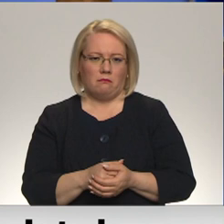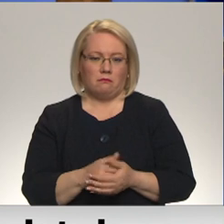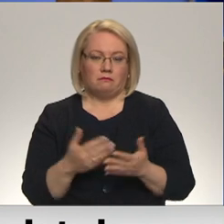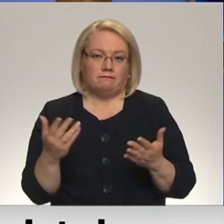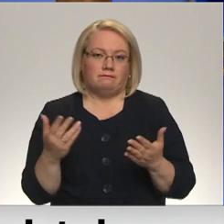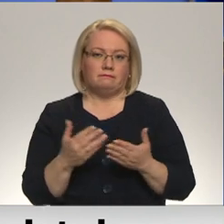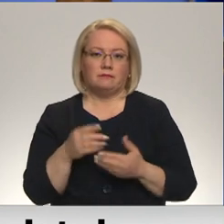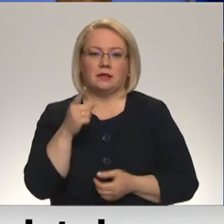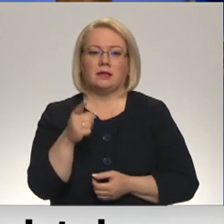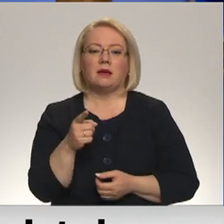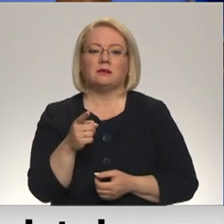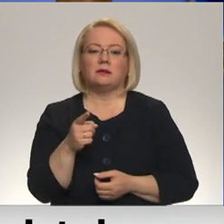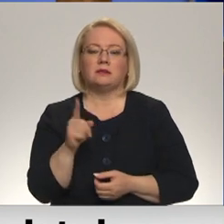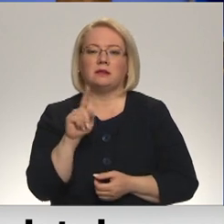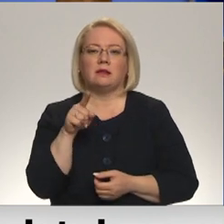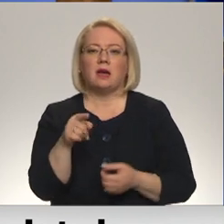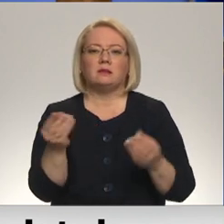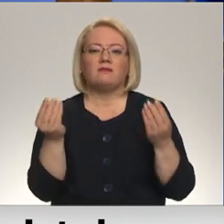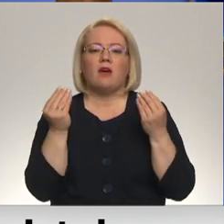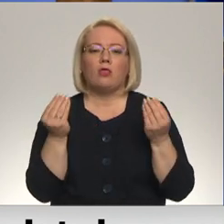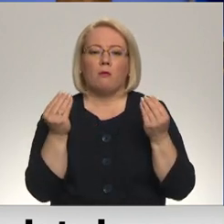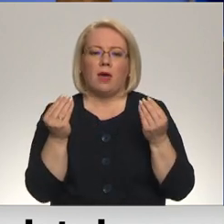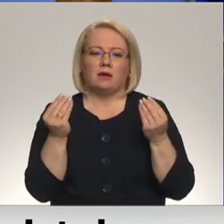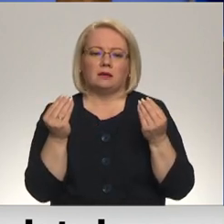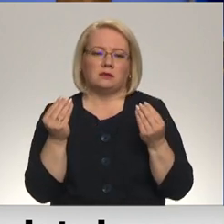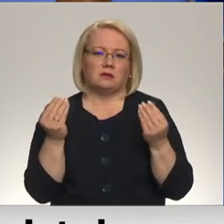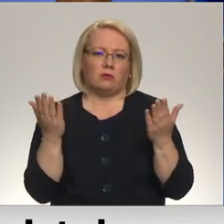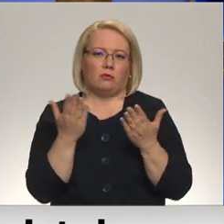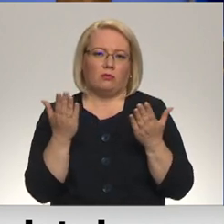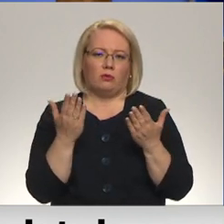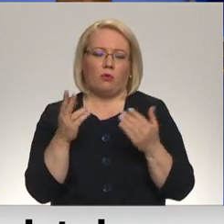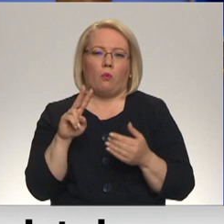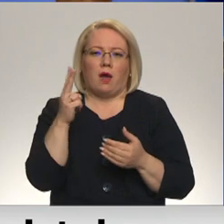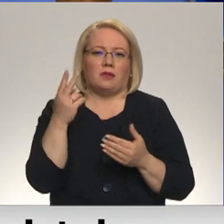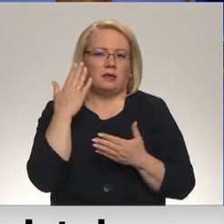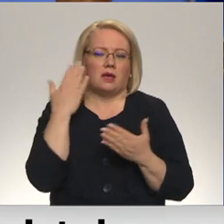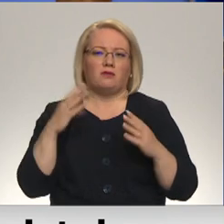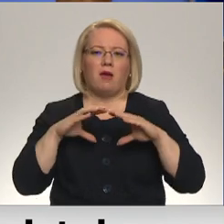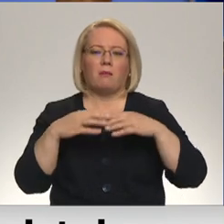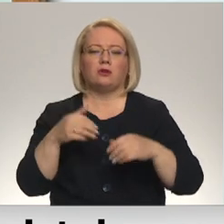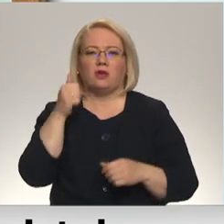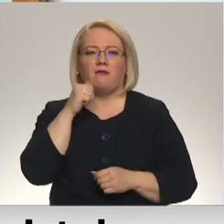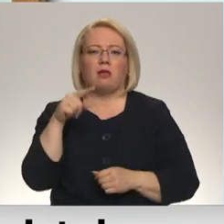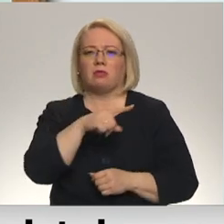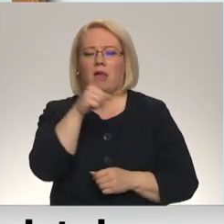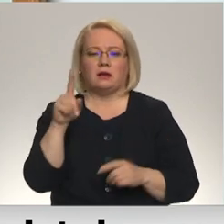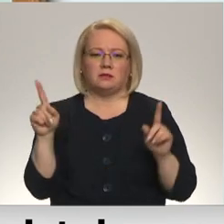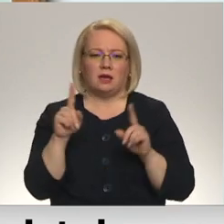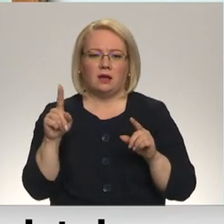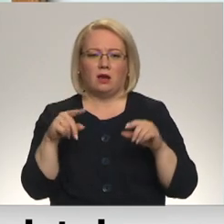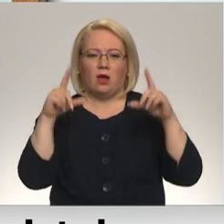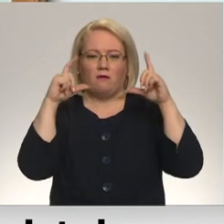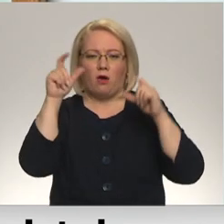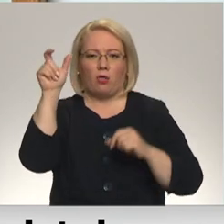Tas ir tāds fenomens, kur ūtrais nezinu, vai pasauli vēl tāds ir. Fotogrāfs